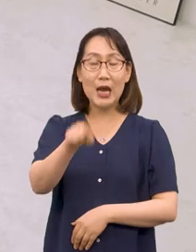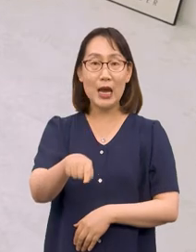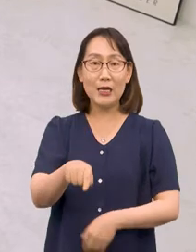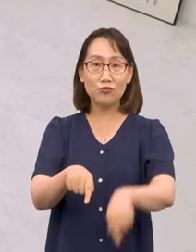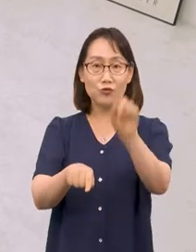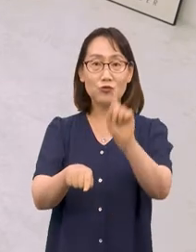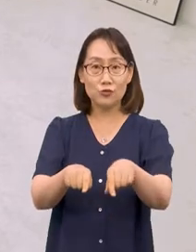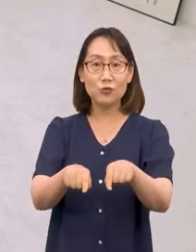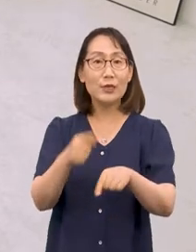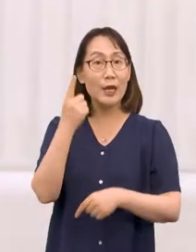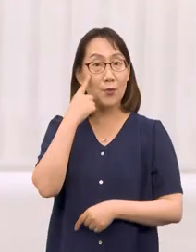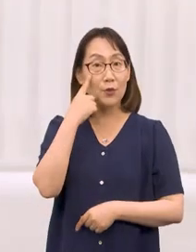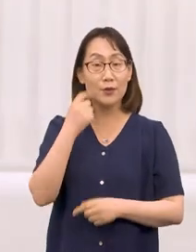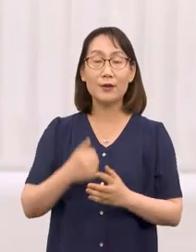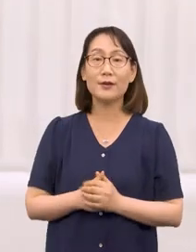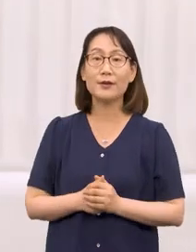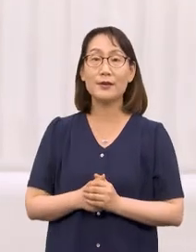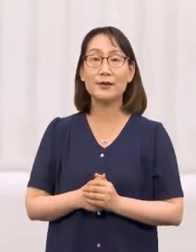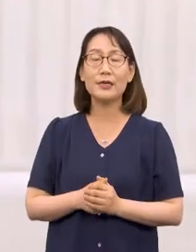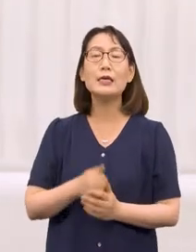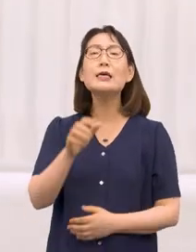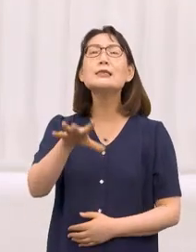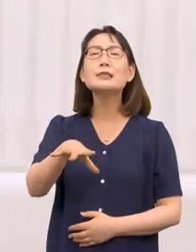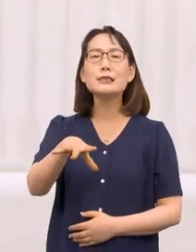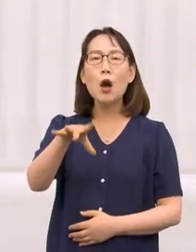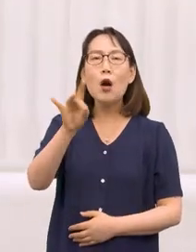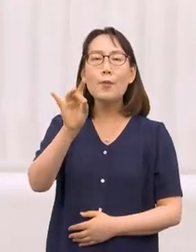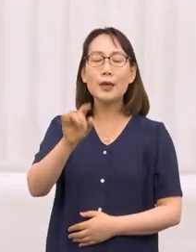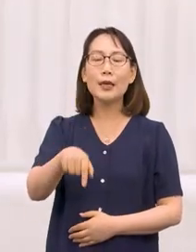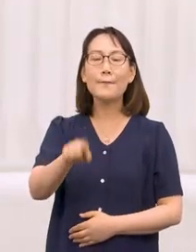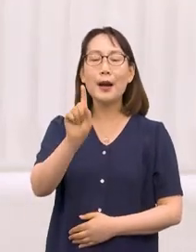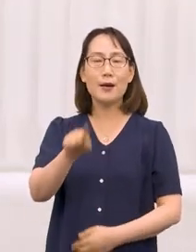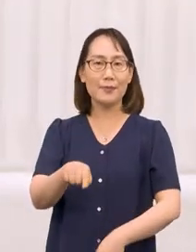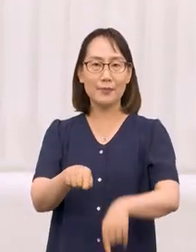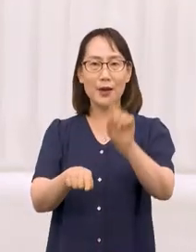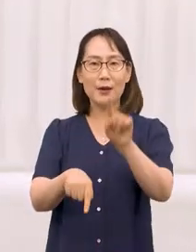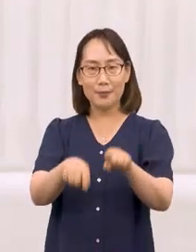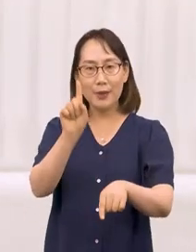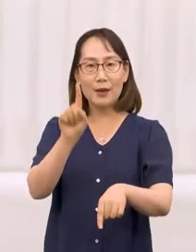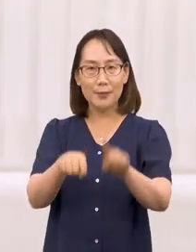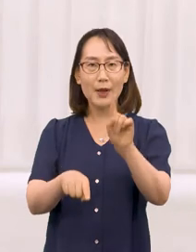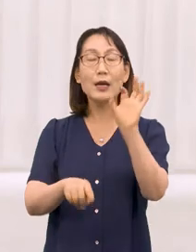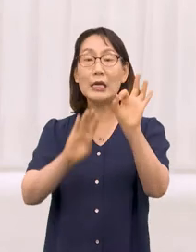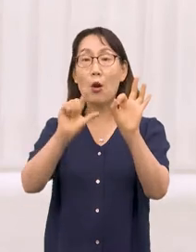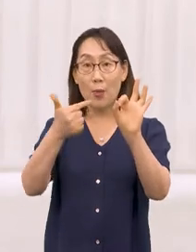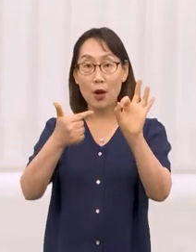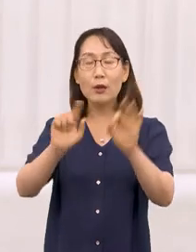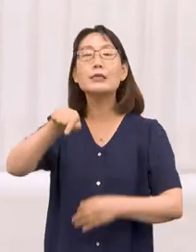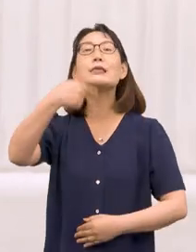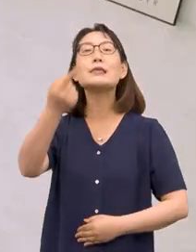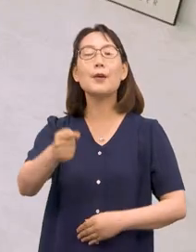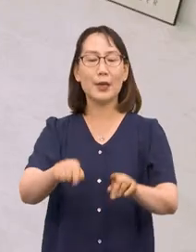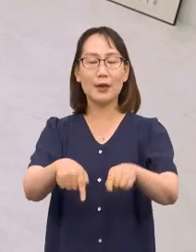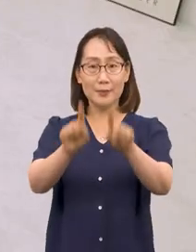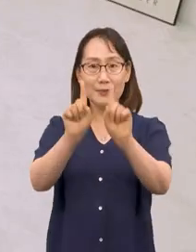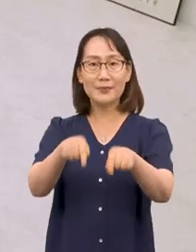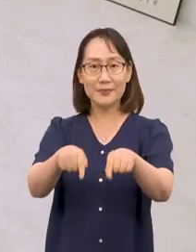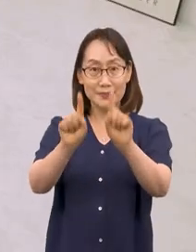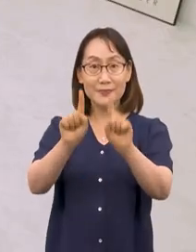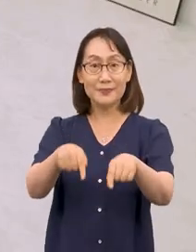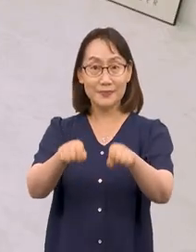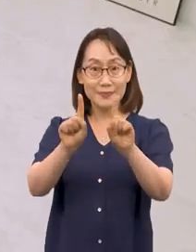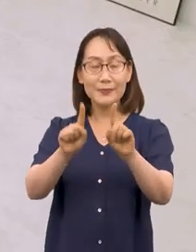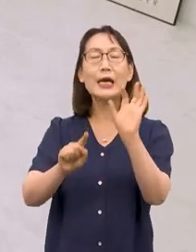차는 동작입니다. 처음에는 한쪽 발씩 10번, 그 다음에는 양쪽 발 같이